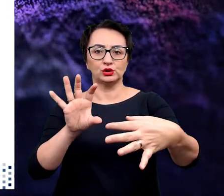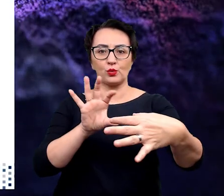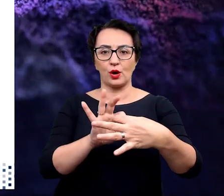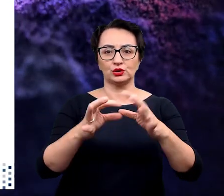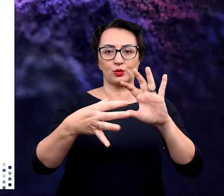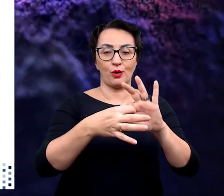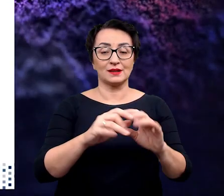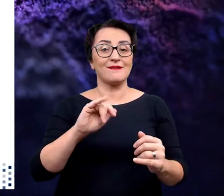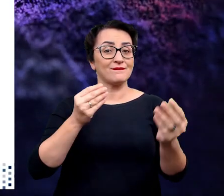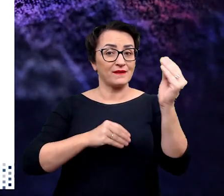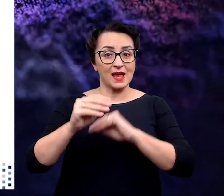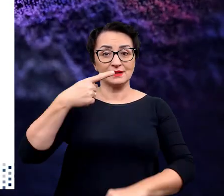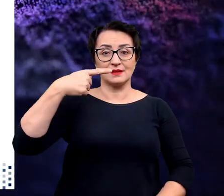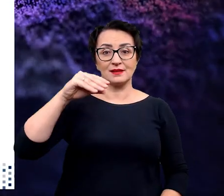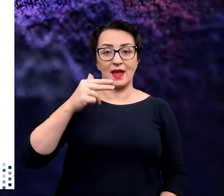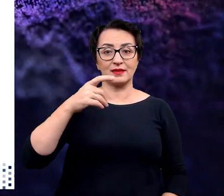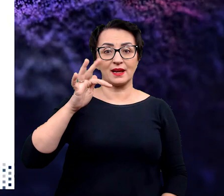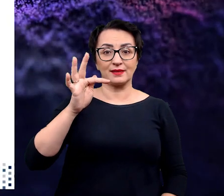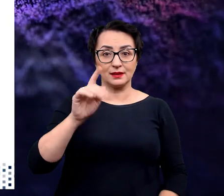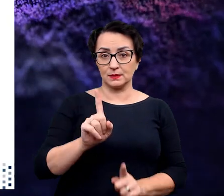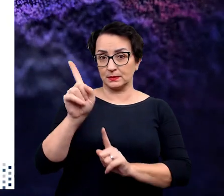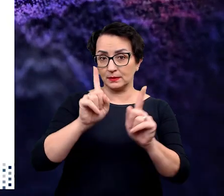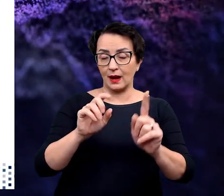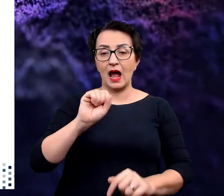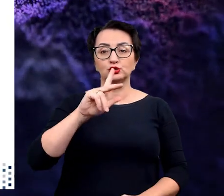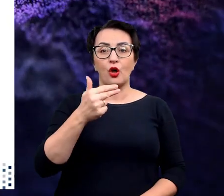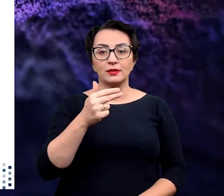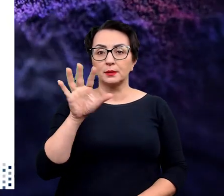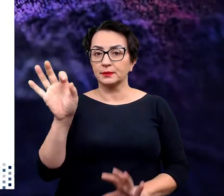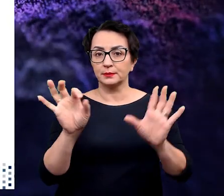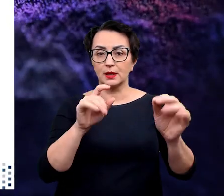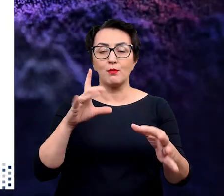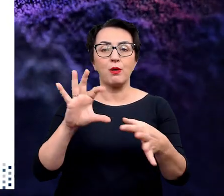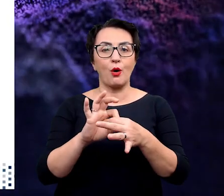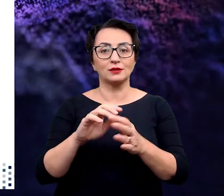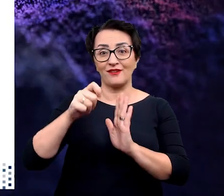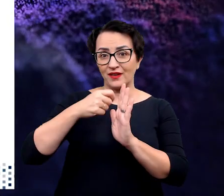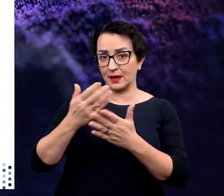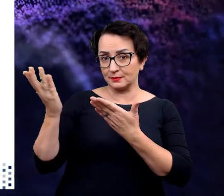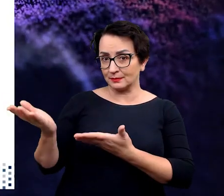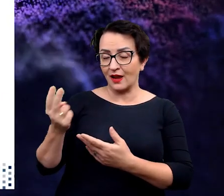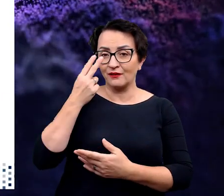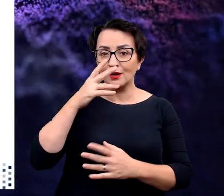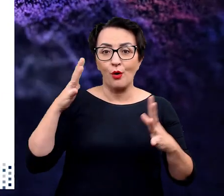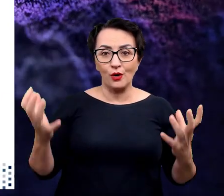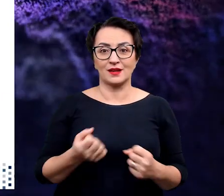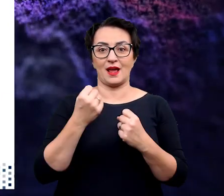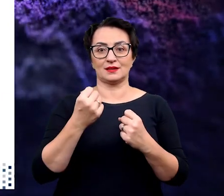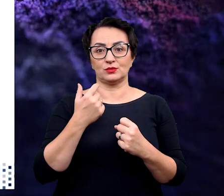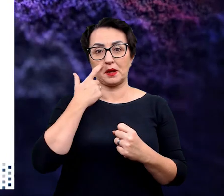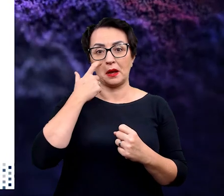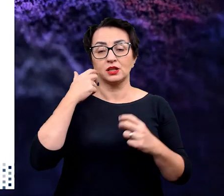łączy się z dendrytami, więc im więcej będzie takich dendrytów, tym łatwiej aksonowi będzie znaleźć połączenie. O, i widzicie teraz na filmie,